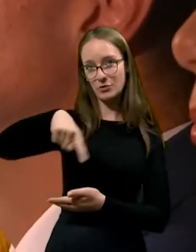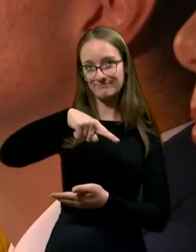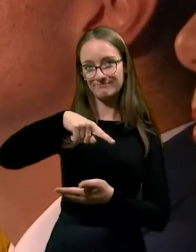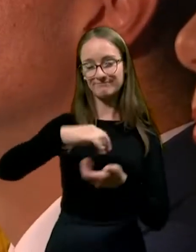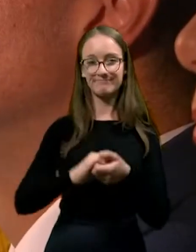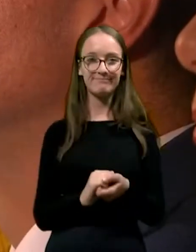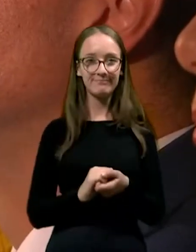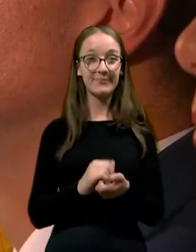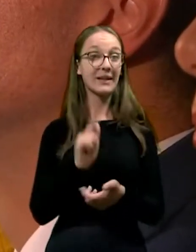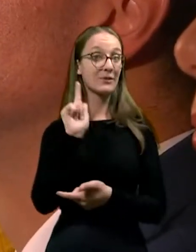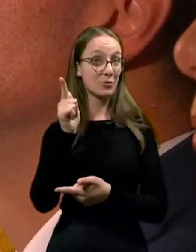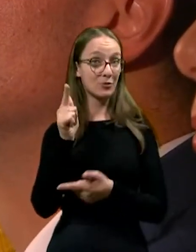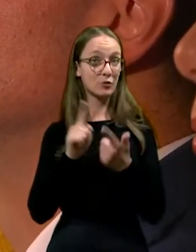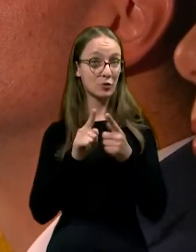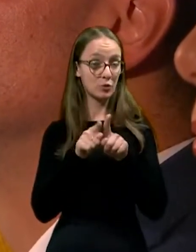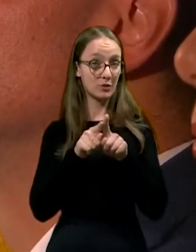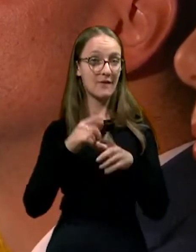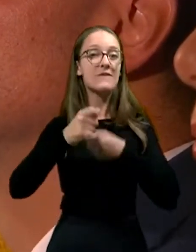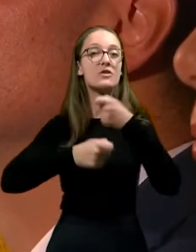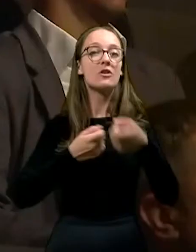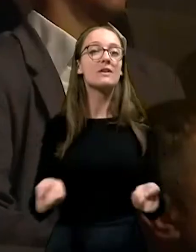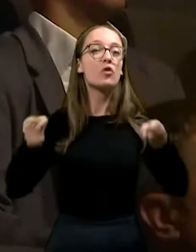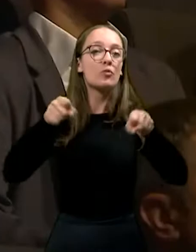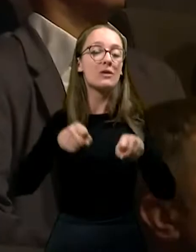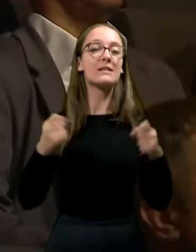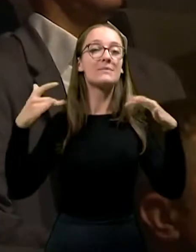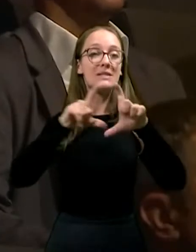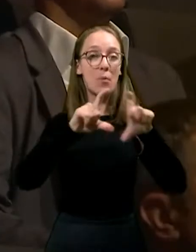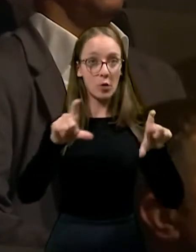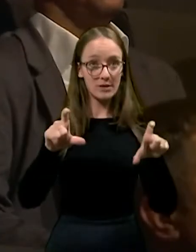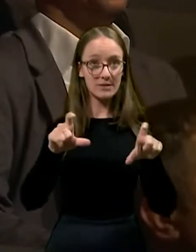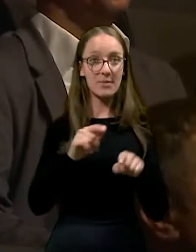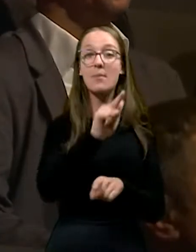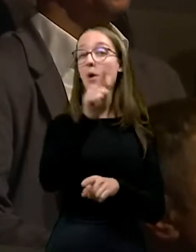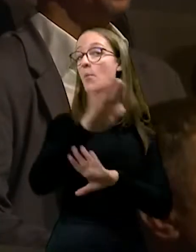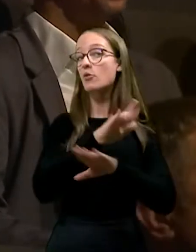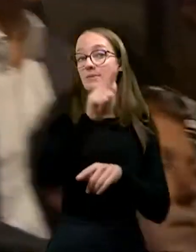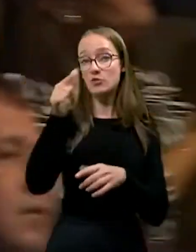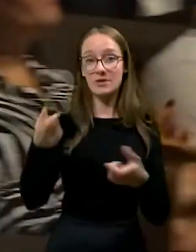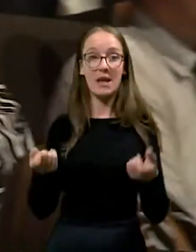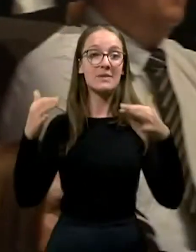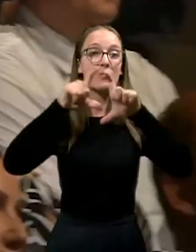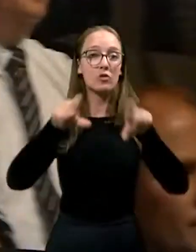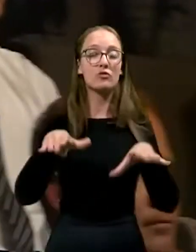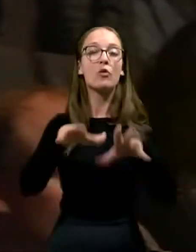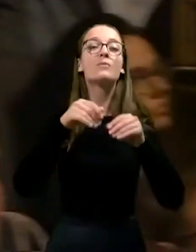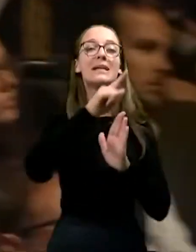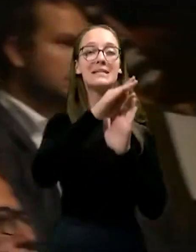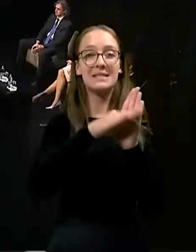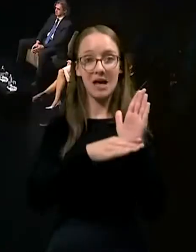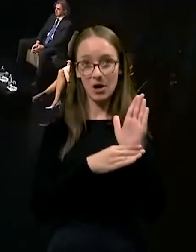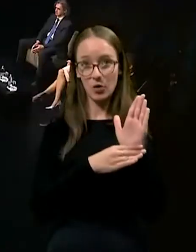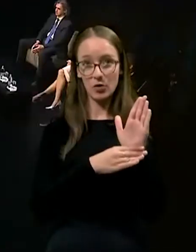Drugo, v sodelovanju z gospodarskimi zbornicami in vsemi drugimi zbornicami, smo priježdno sprejeli zakon